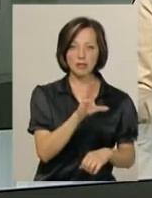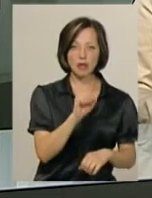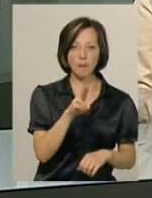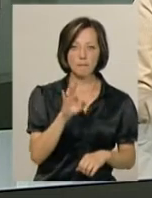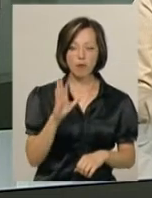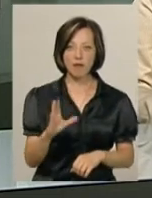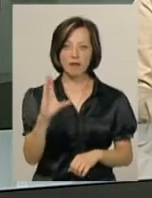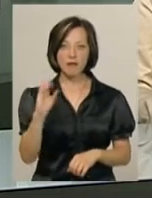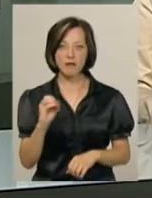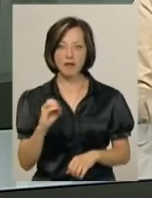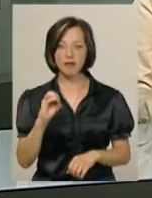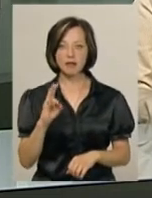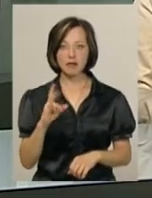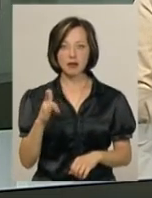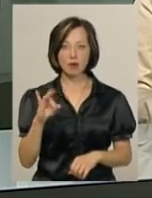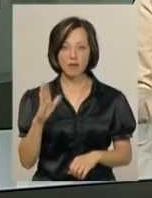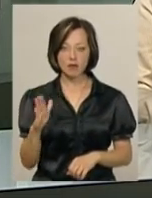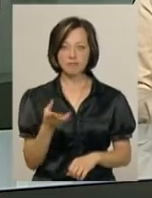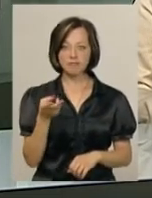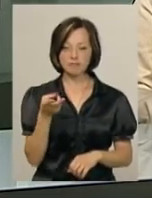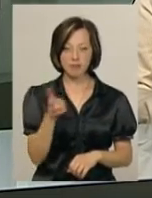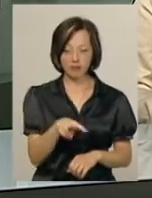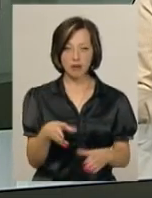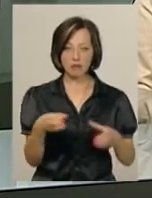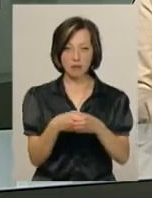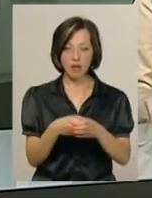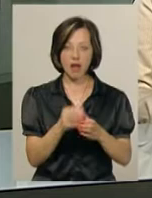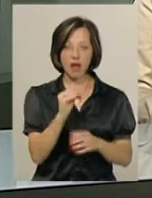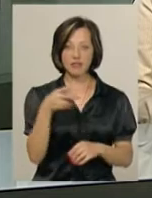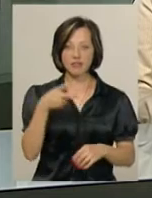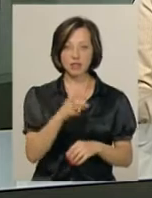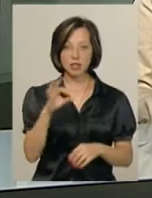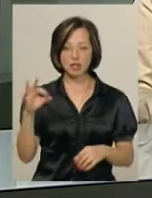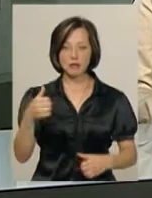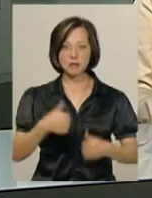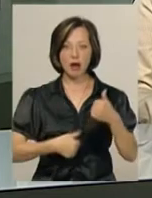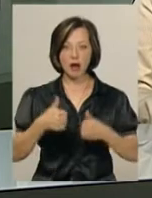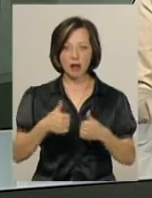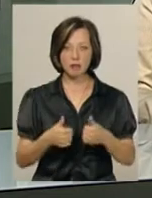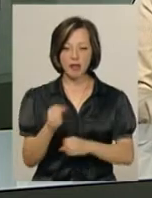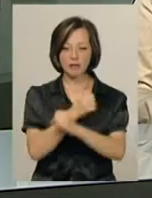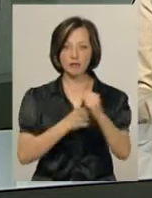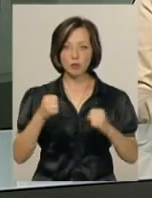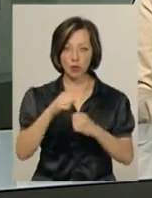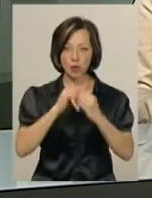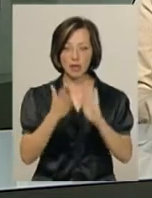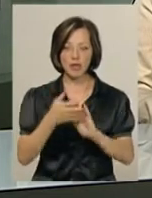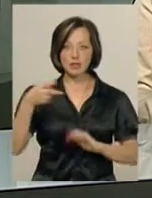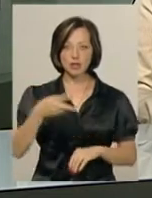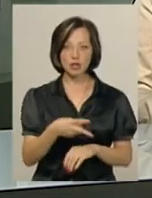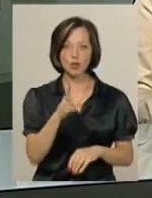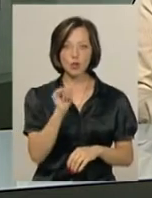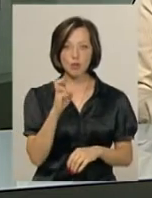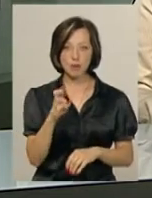Дмитро Венгров. Обидва виступатимуть в одному класі машин – R2000, тобто змагатимуться на глісерах із двигунами об'ємом 2000